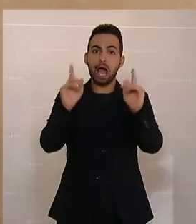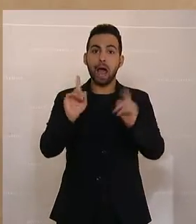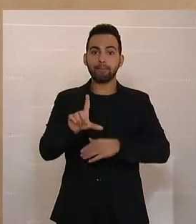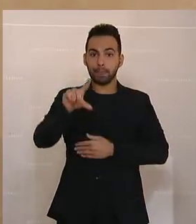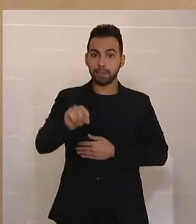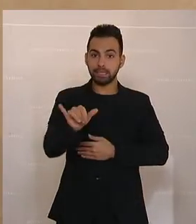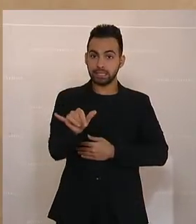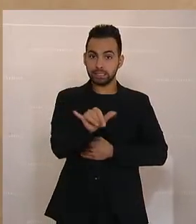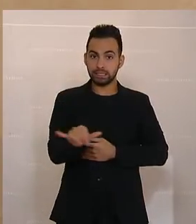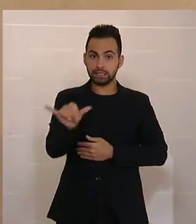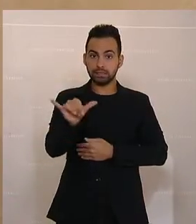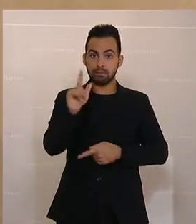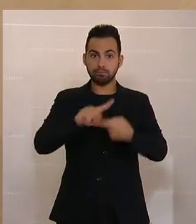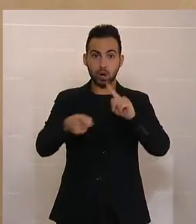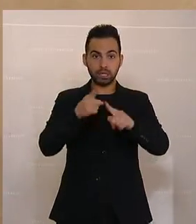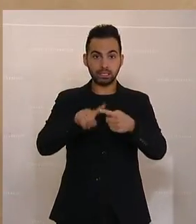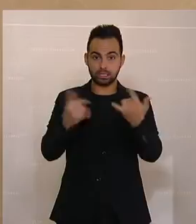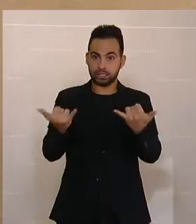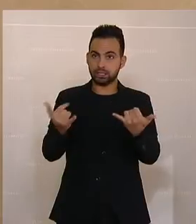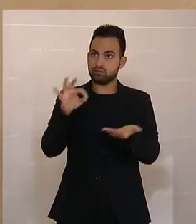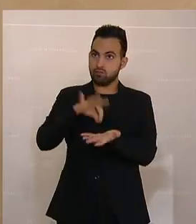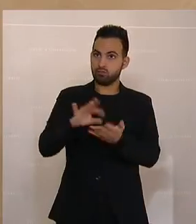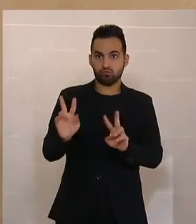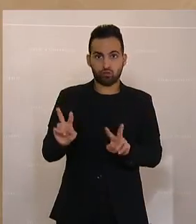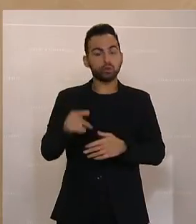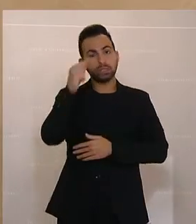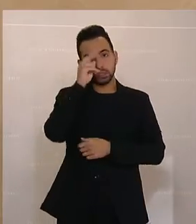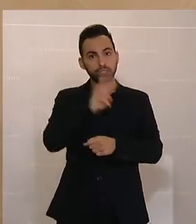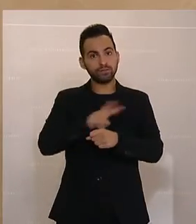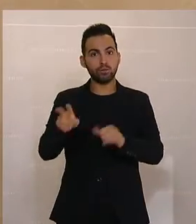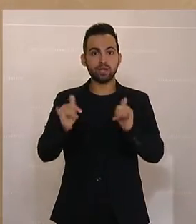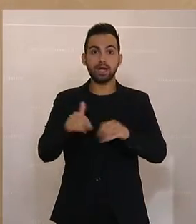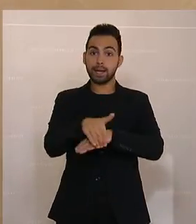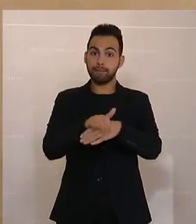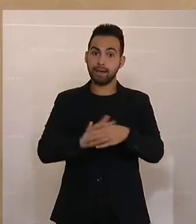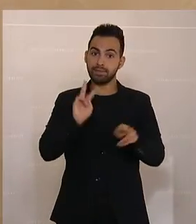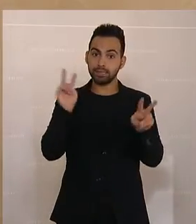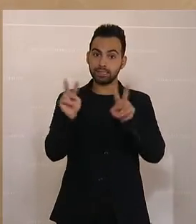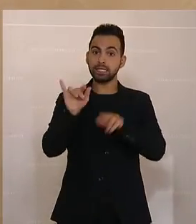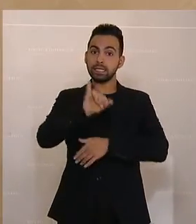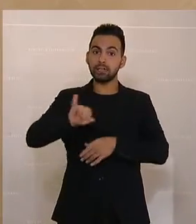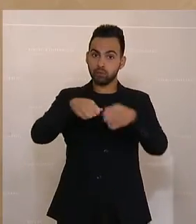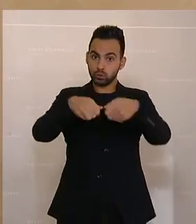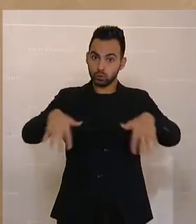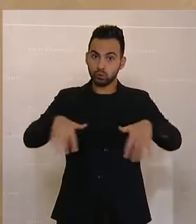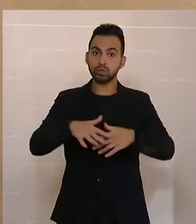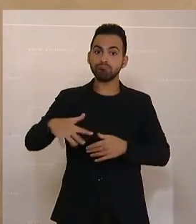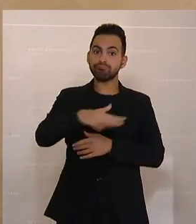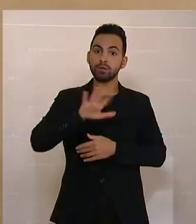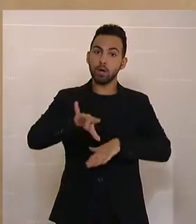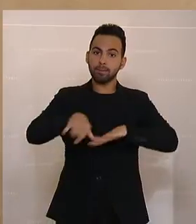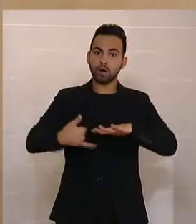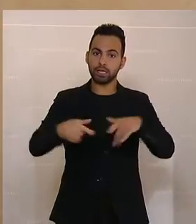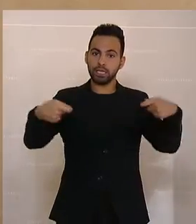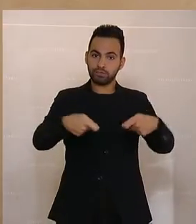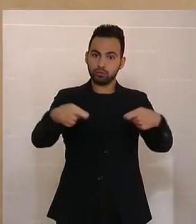Zinsenpolitik derzeit ist das durchaus sinnvoll, aus Gemeindesicht in Infrastruktur, in ihre Projekte zu